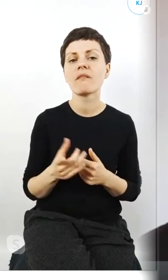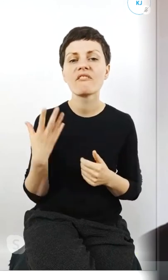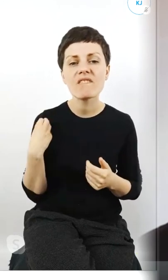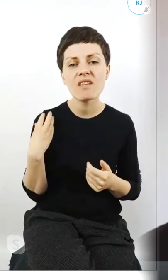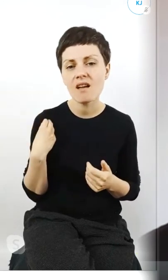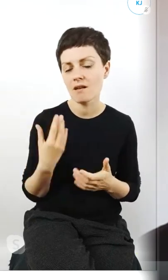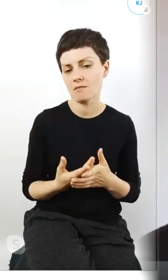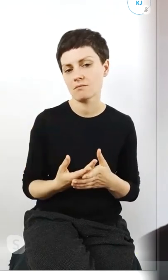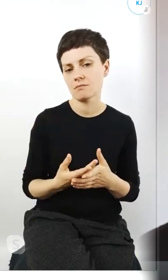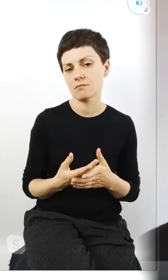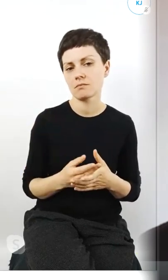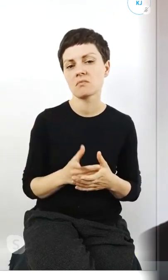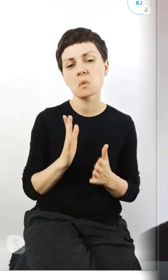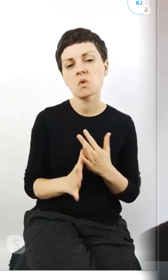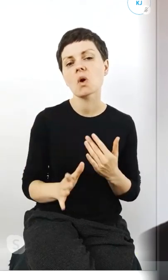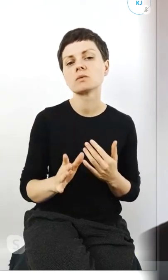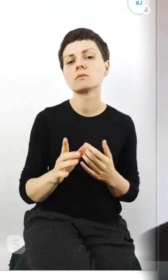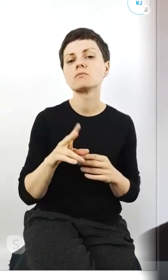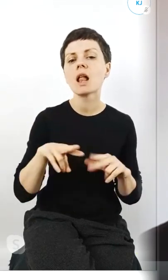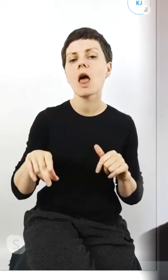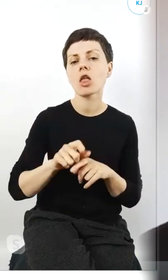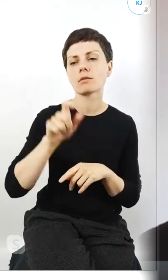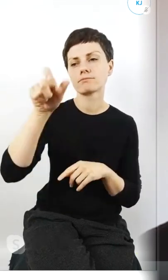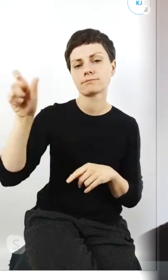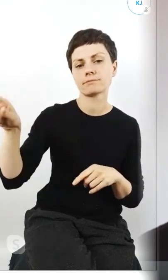ale od przekonań politycznych